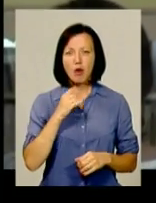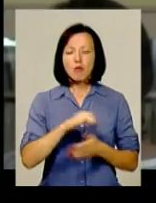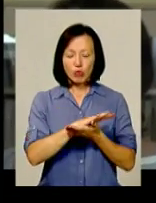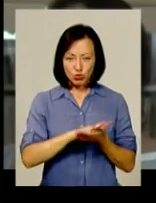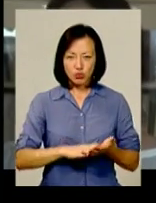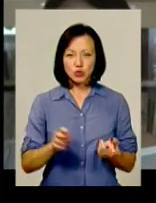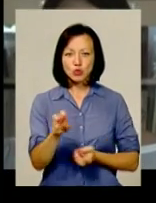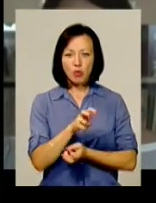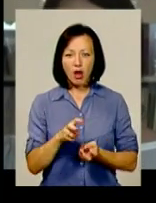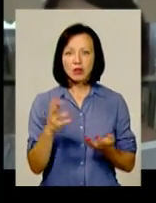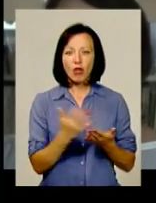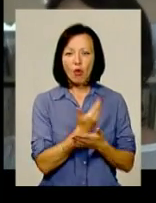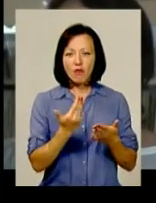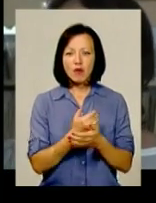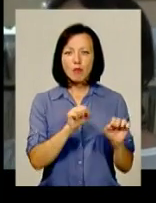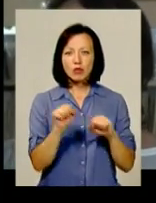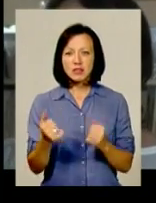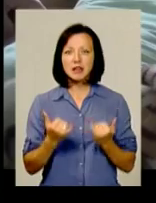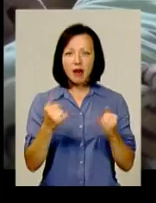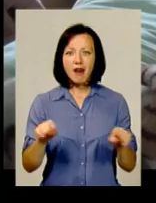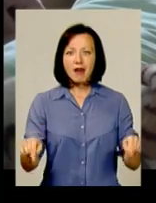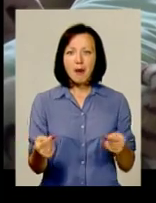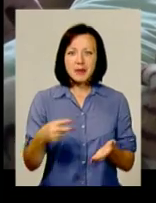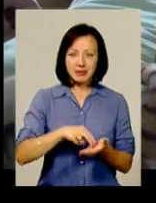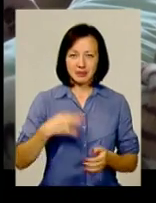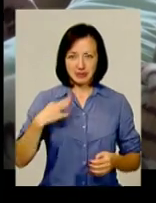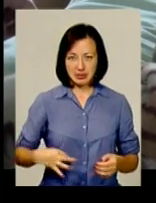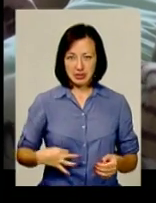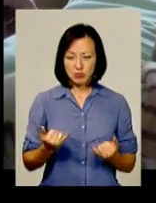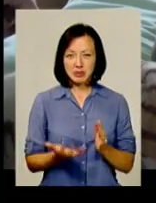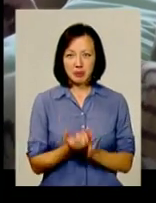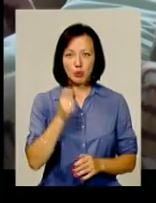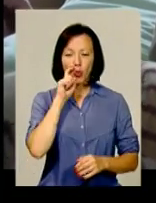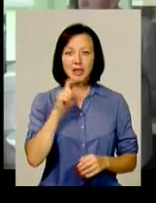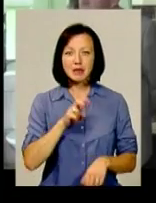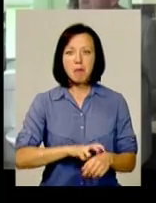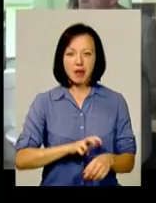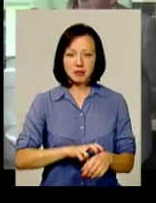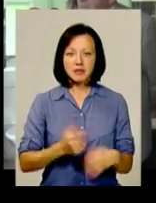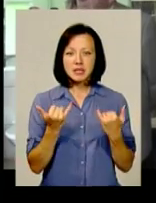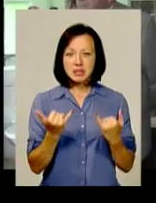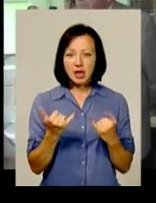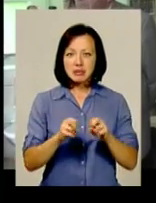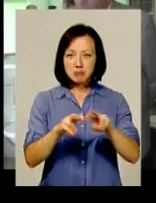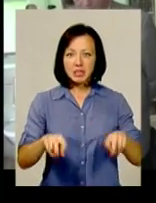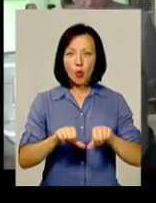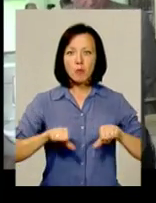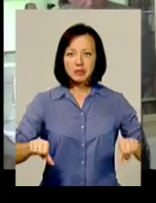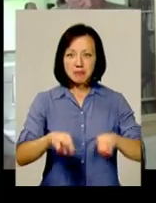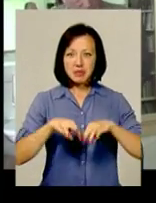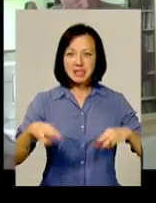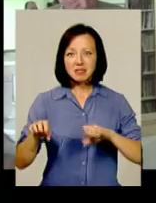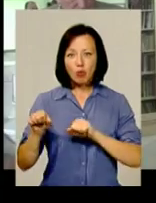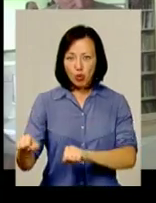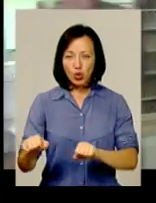продовжує шукати все нові можливості для реабілітації сина. Цього разу вже за підтримки українських медиків. Наразі спецкомісія Міністерства